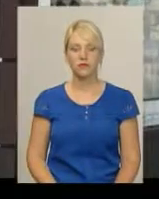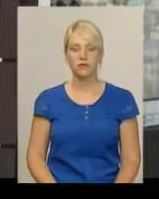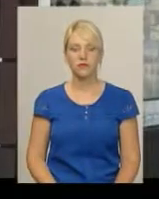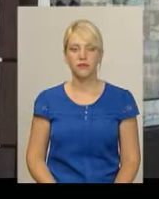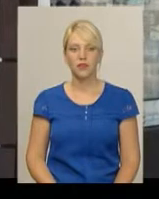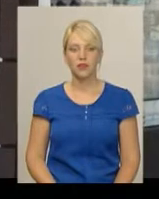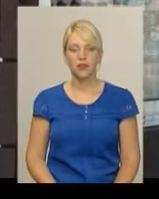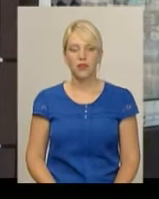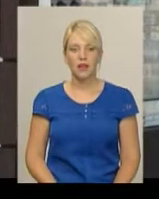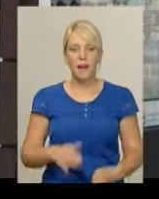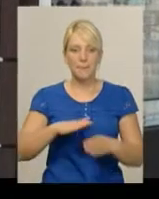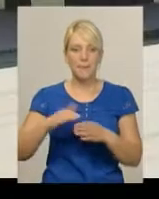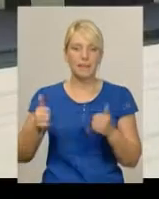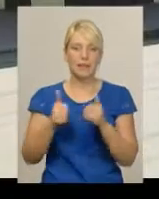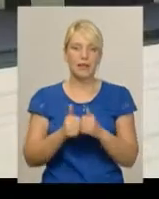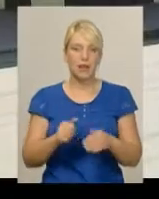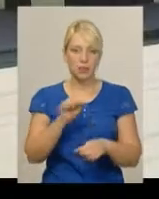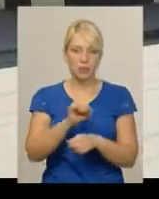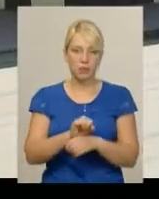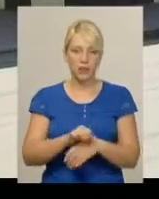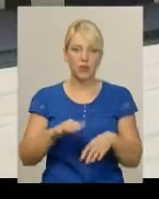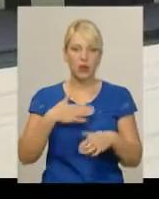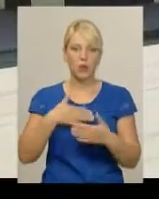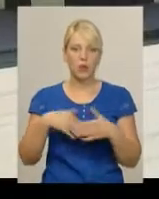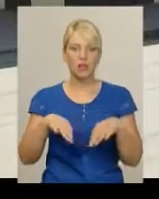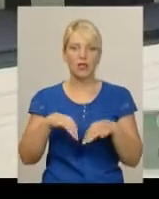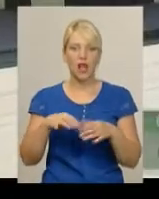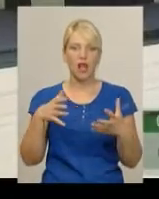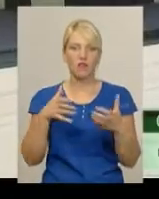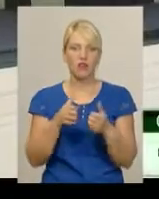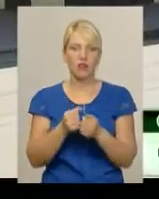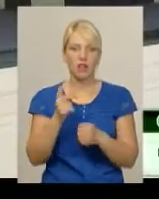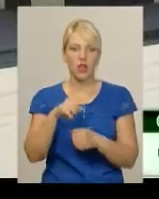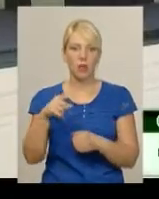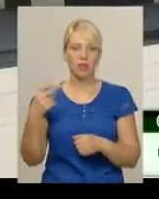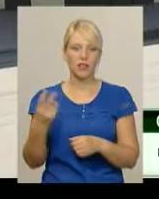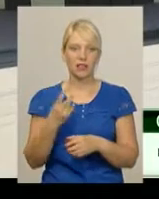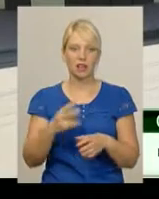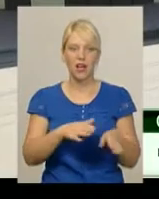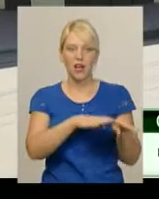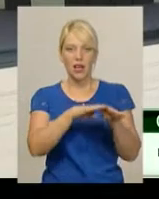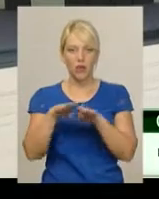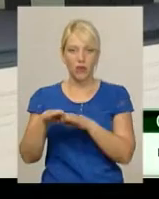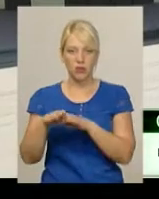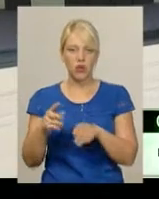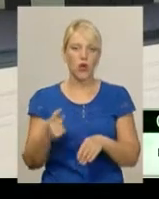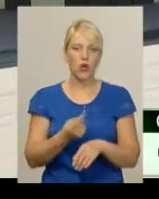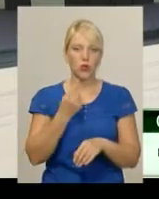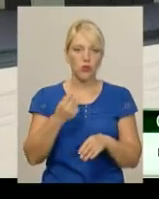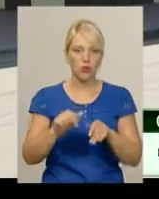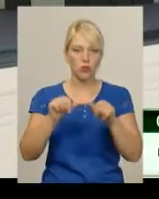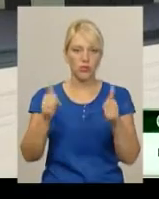Мафи поблизу зупинки громадського транспорту «Автовокзал номер два» реконструйовані в одному стилі. І це, на думку